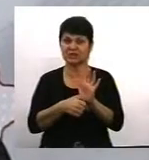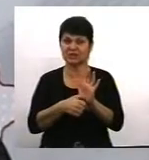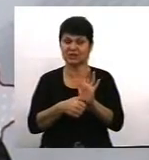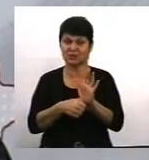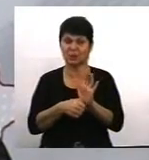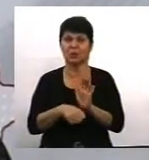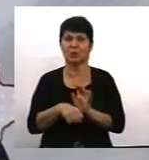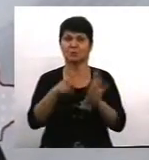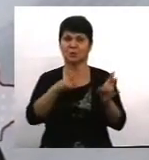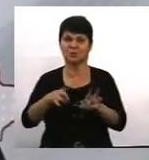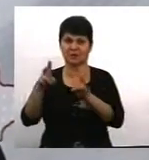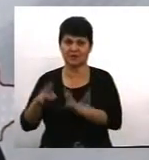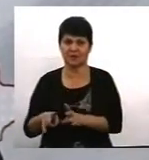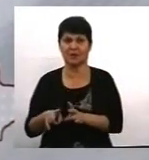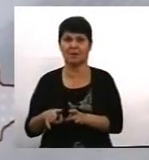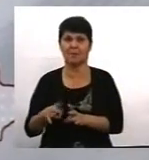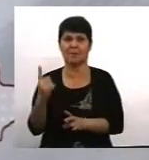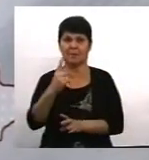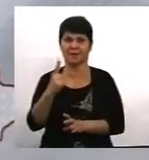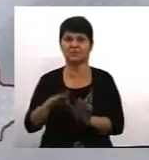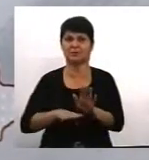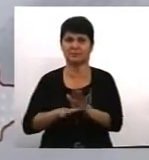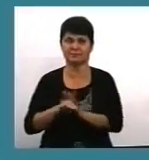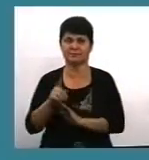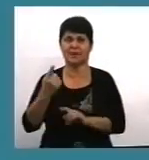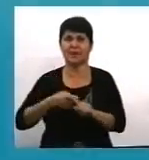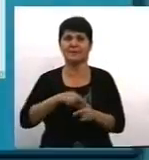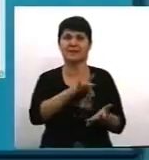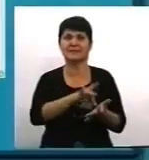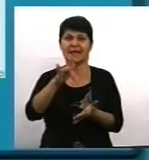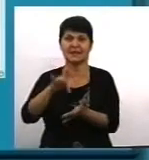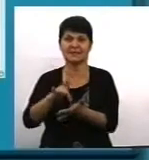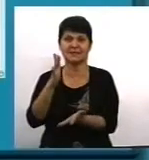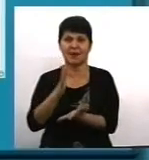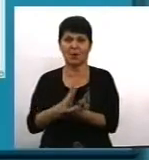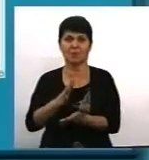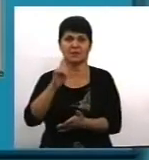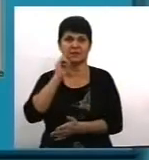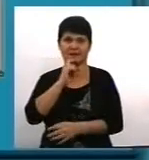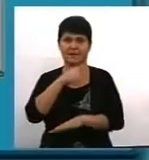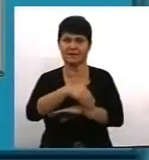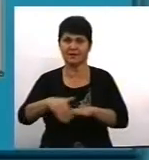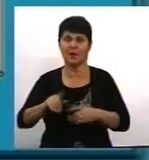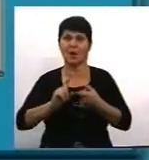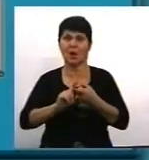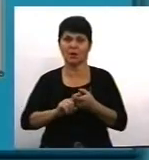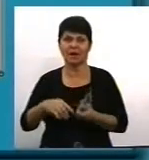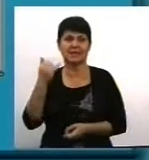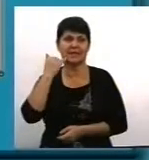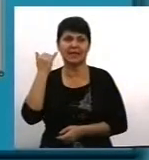ознакою статті. Я прошу показати центри, які знаходяться у нас у Вінниці і контакти телефонів.